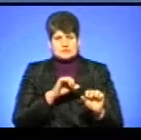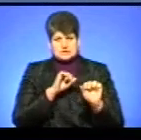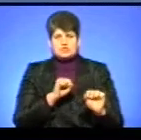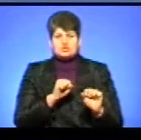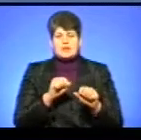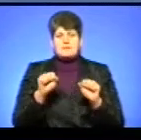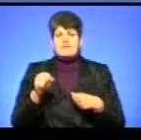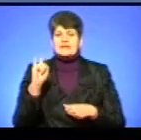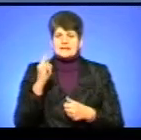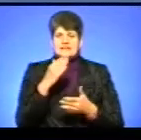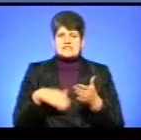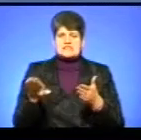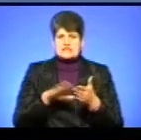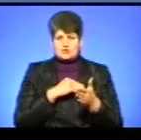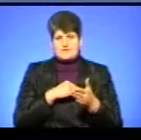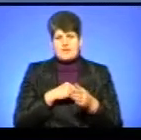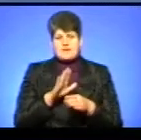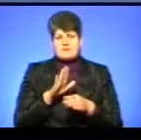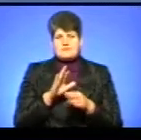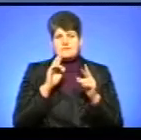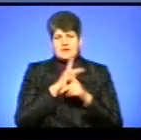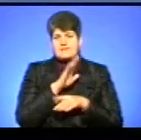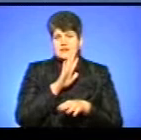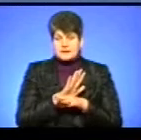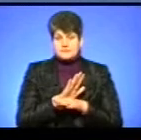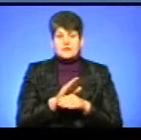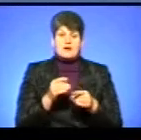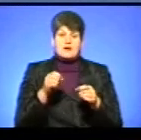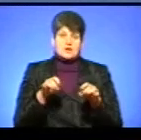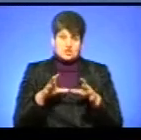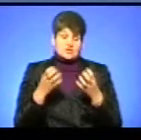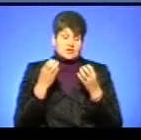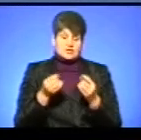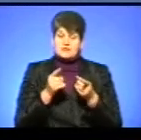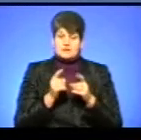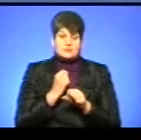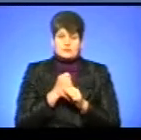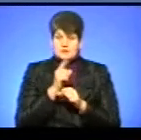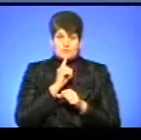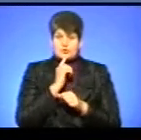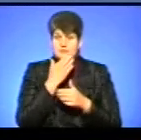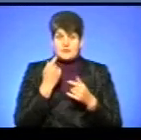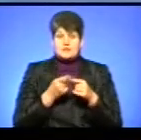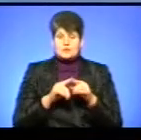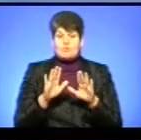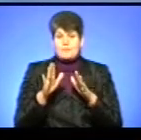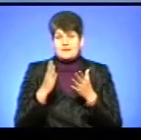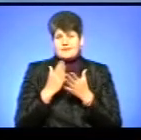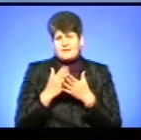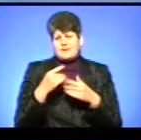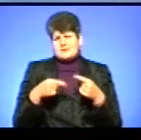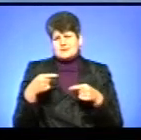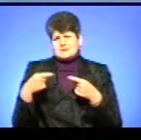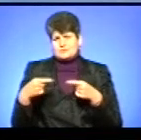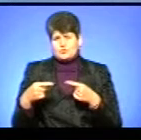дитини і скасувала протиправний наказ. На даний час рішення дійсно ще не набуло законної сили. І на цьому моменті є дещо спекуляції зі